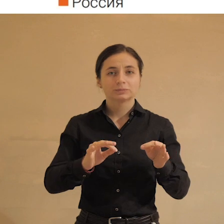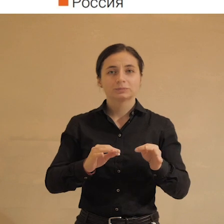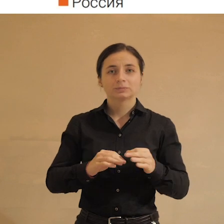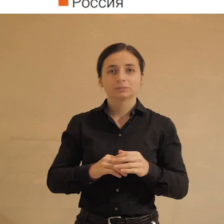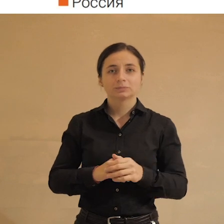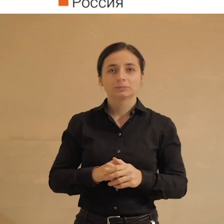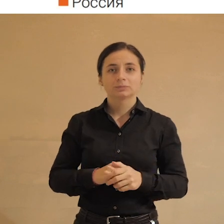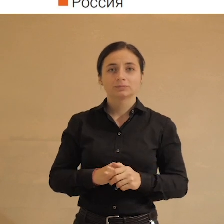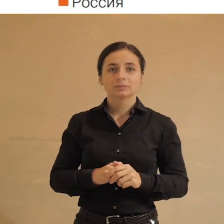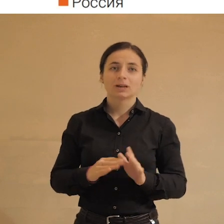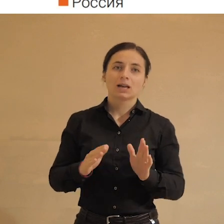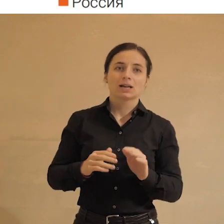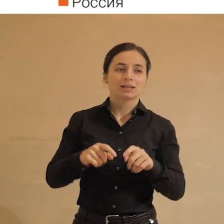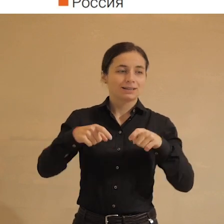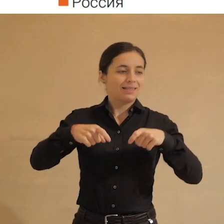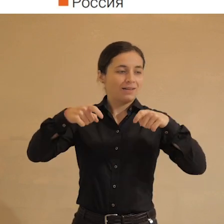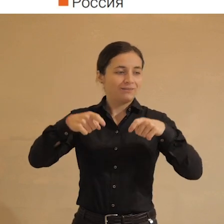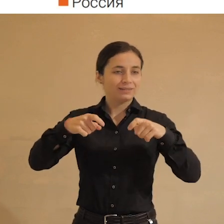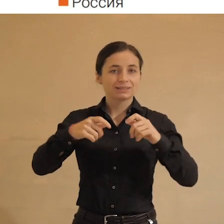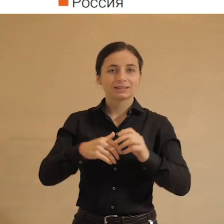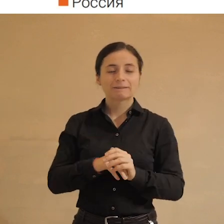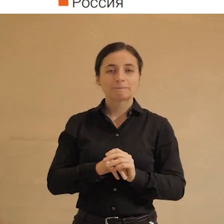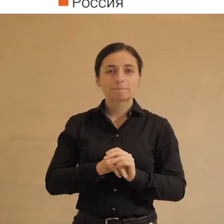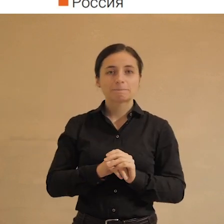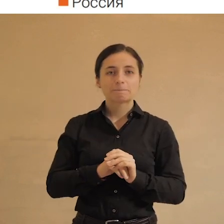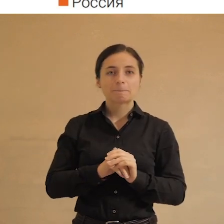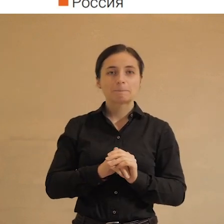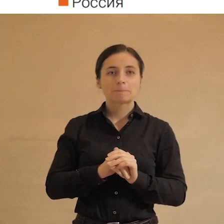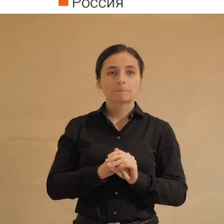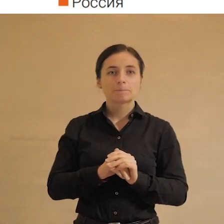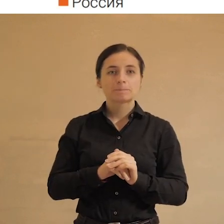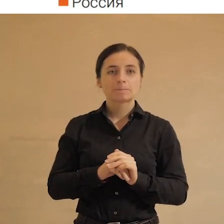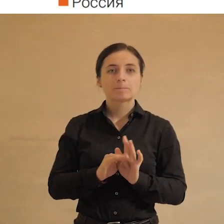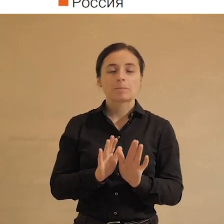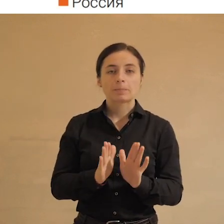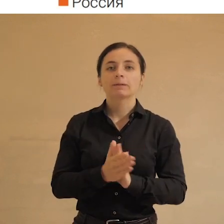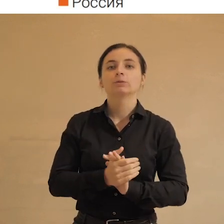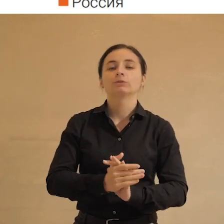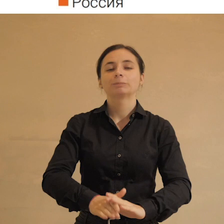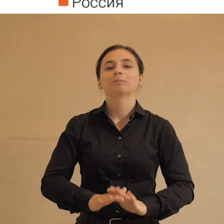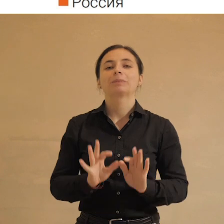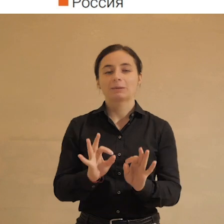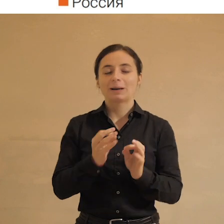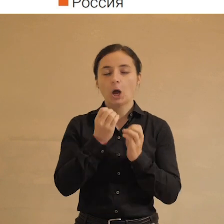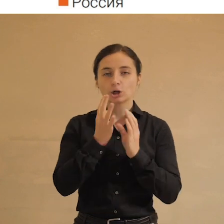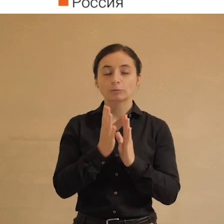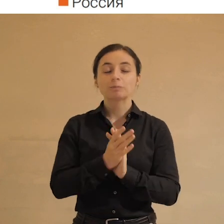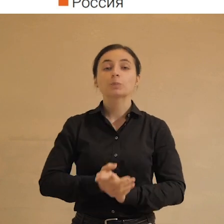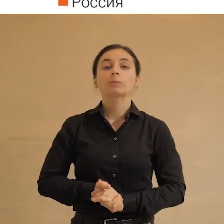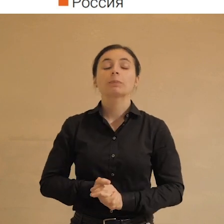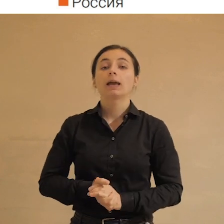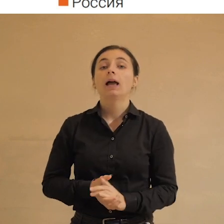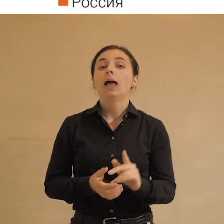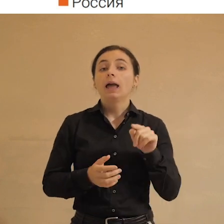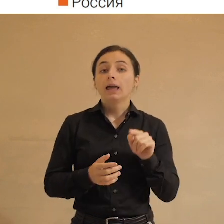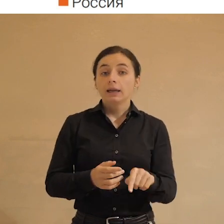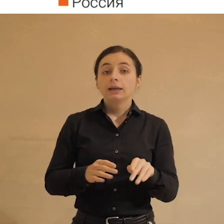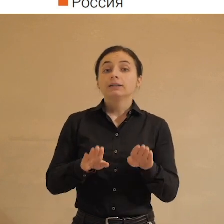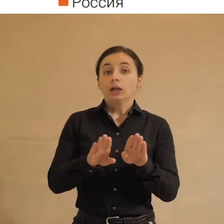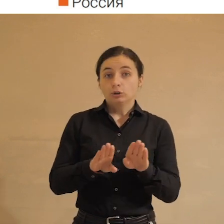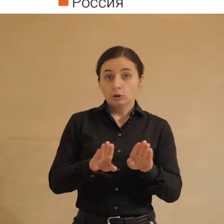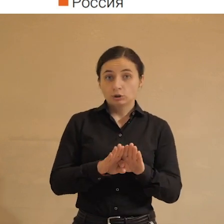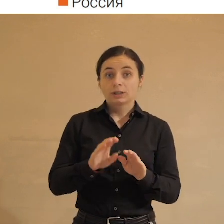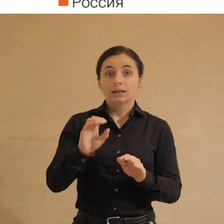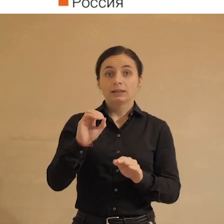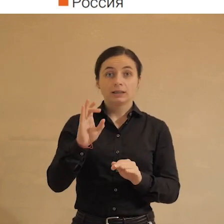теперь он совсем завис. Как же так? Это я на что-то нажала или вот, вот так стало хорошо. Замечательно. Значит, это тот же самый наш